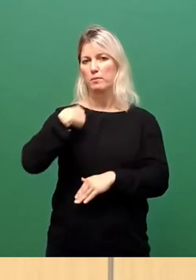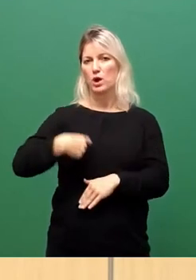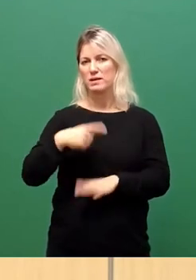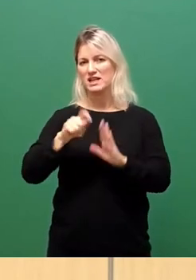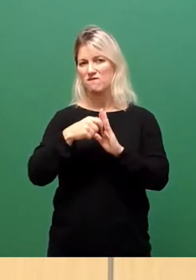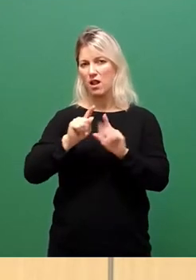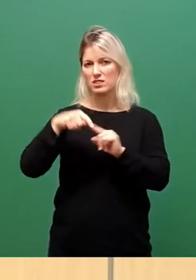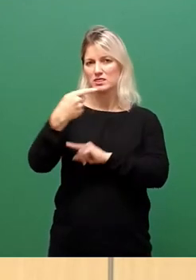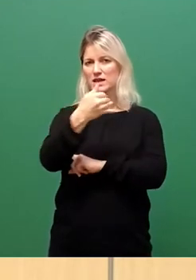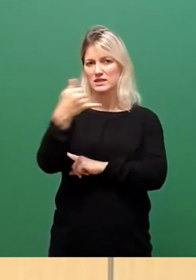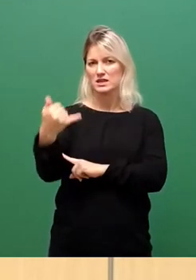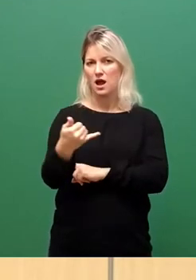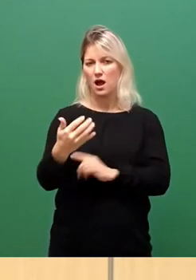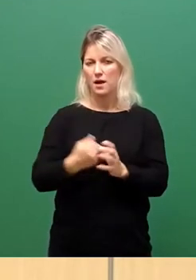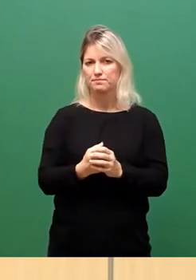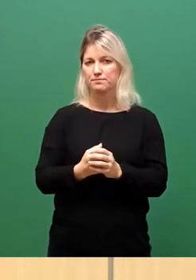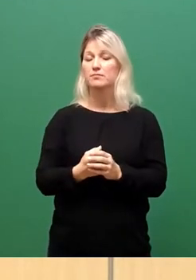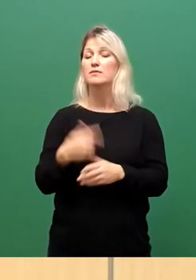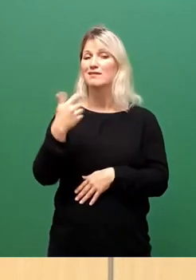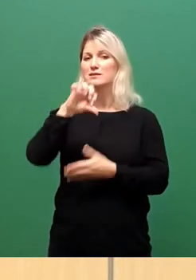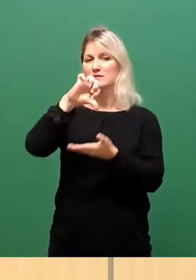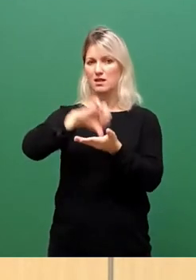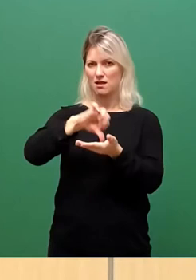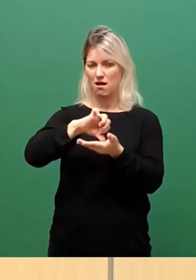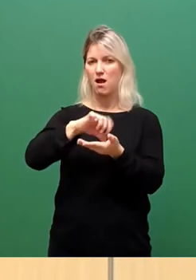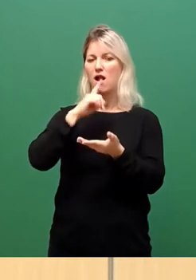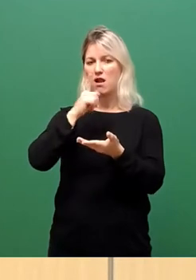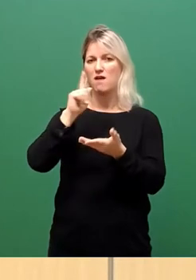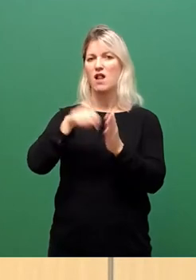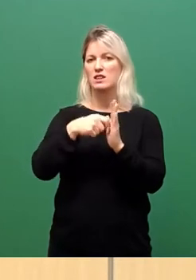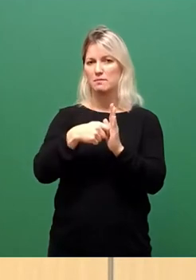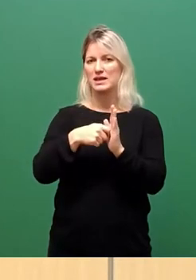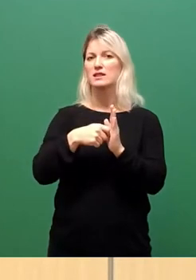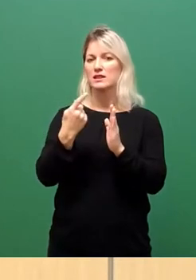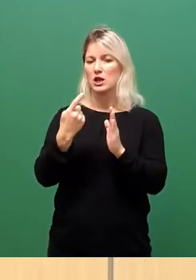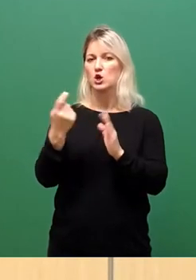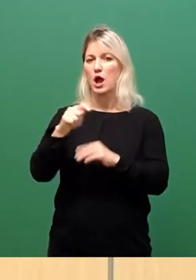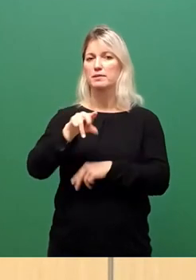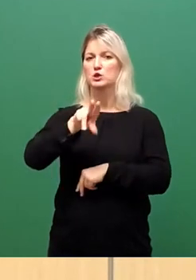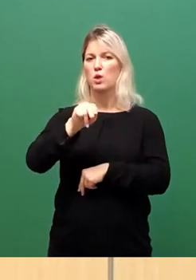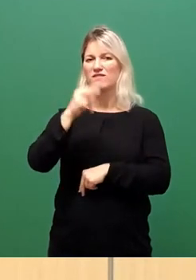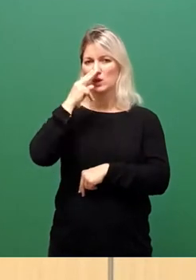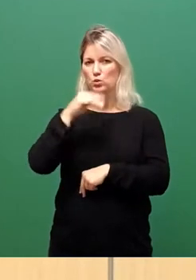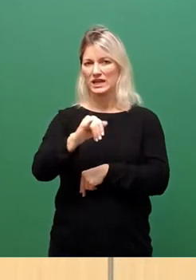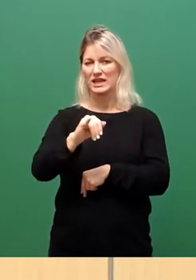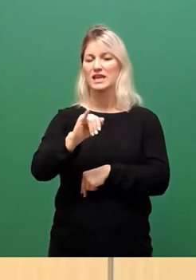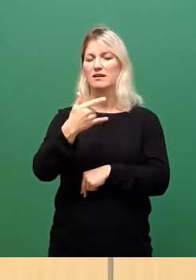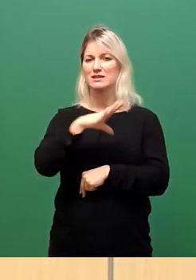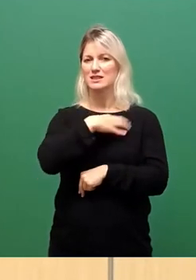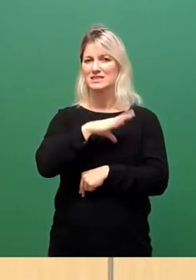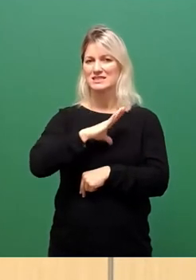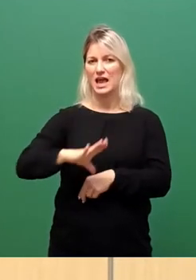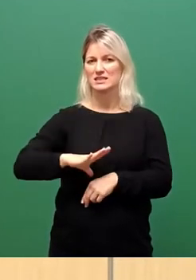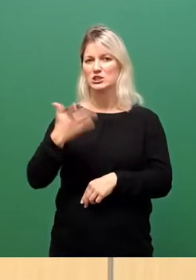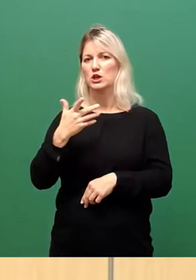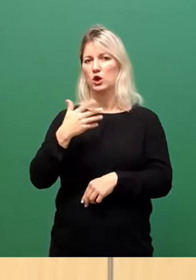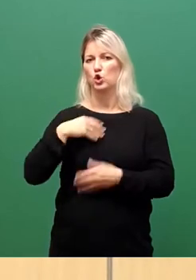zentralen Wahltermin in ganz vielen sächsischen Kommunen am 12. Juni geben und wir haben jetzt einen Änderungsantrag zum